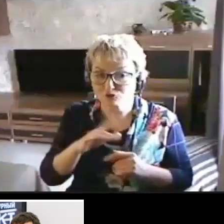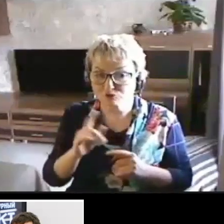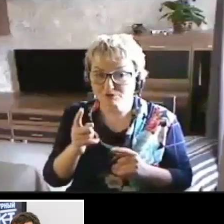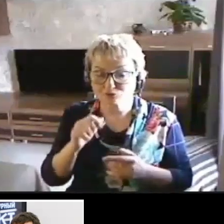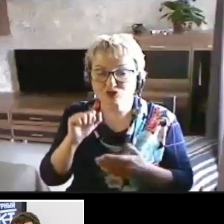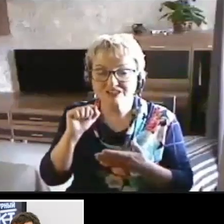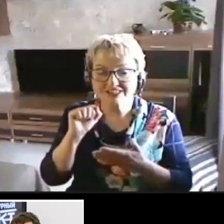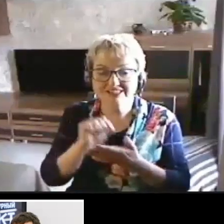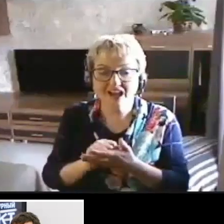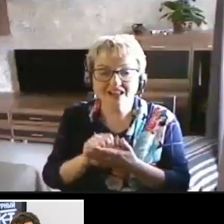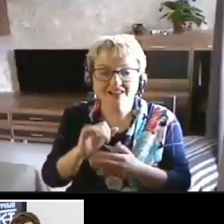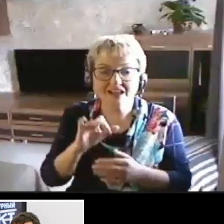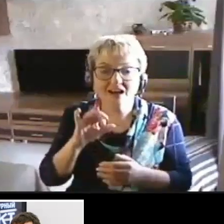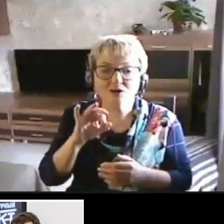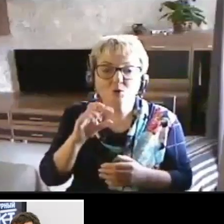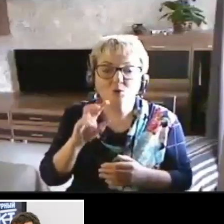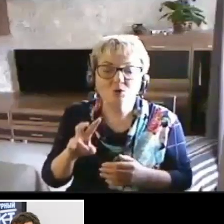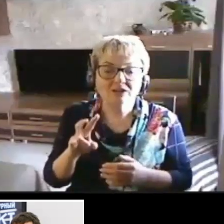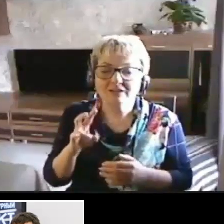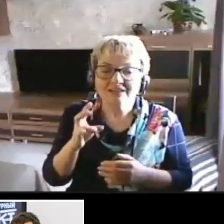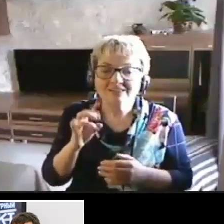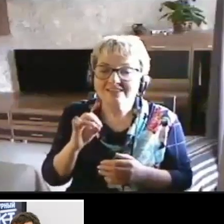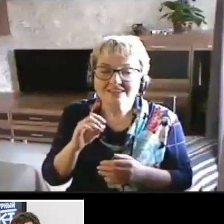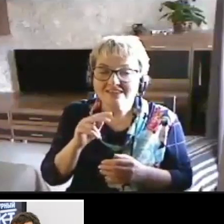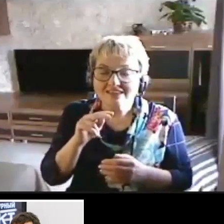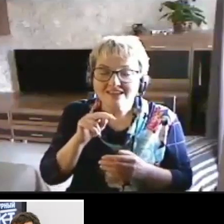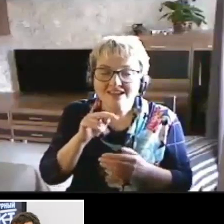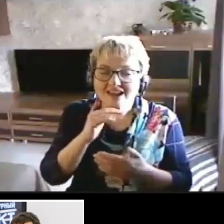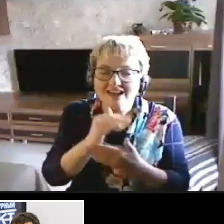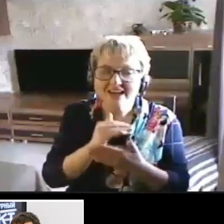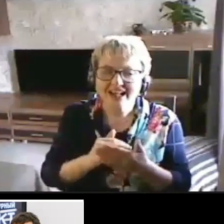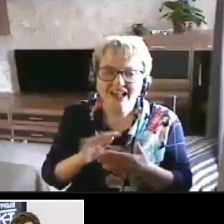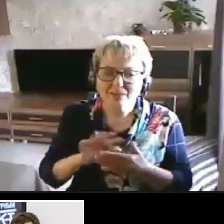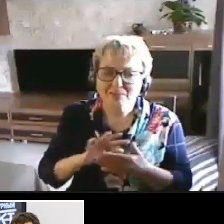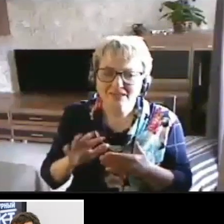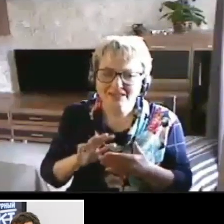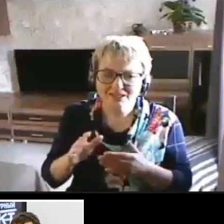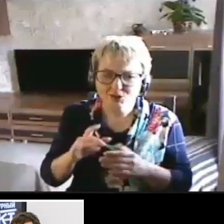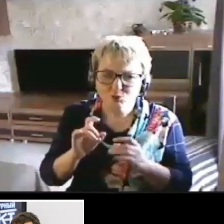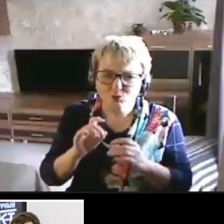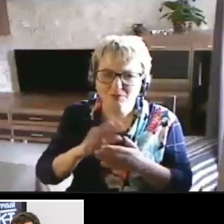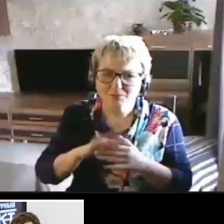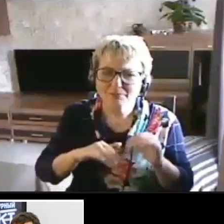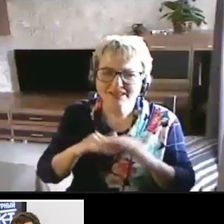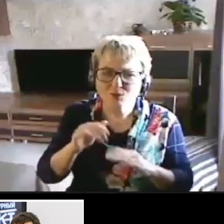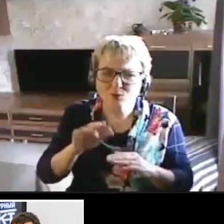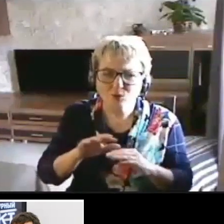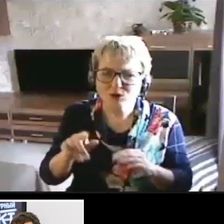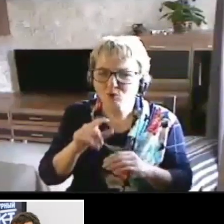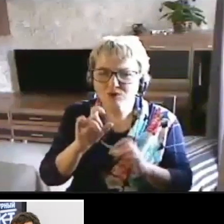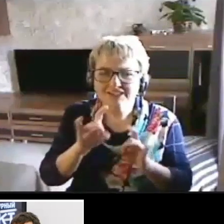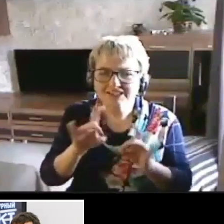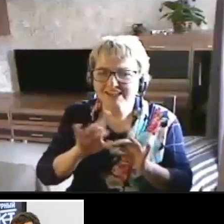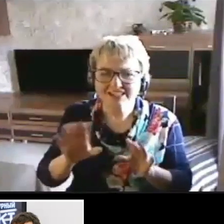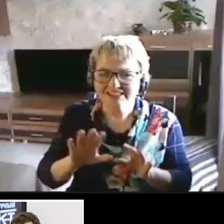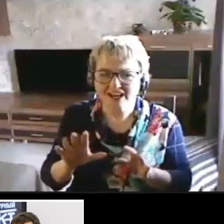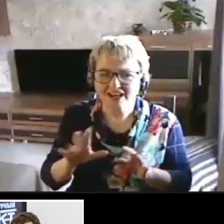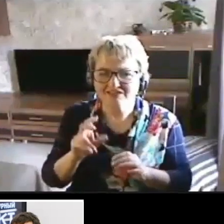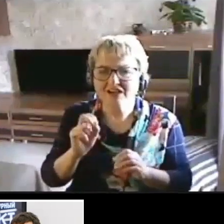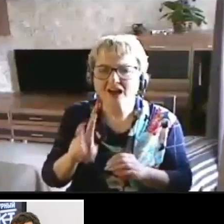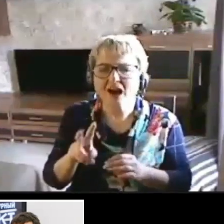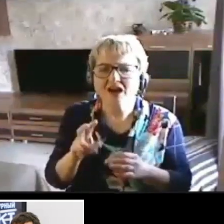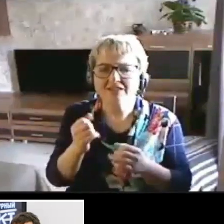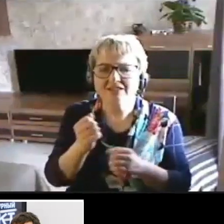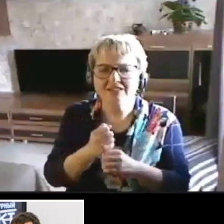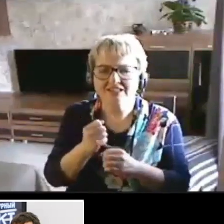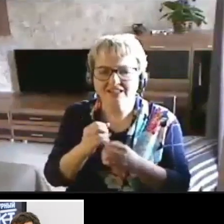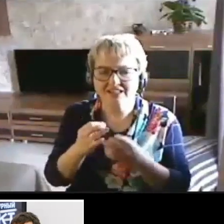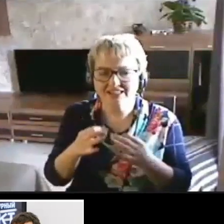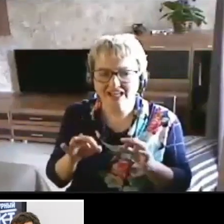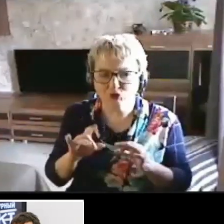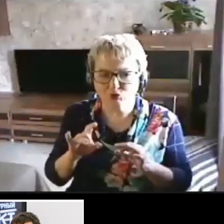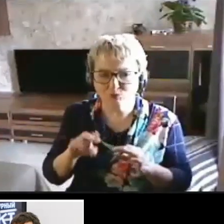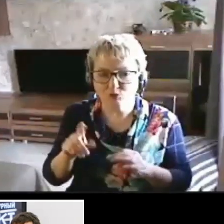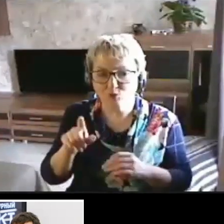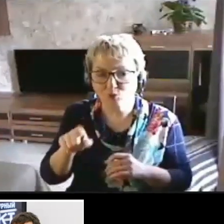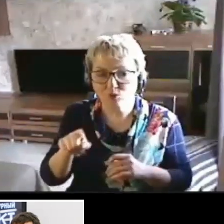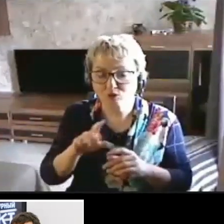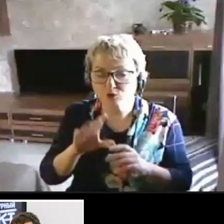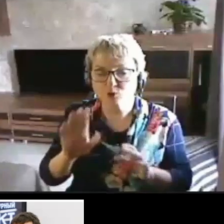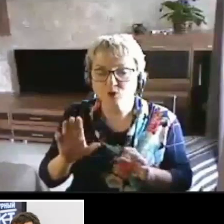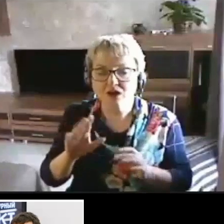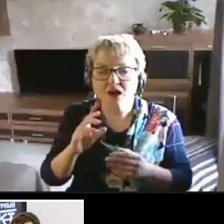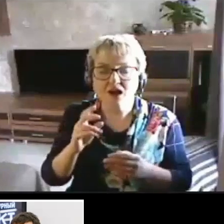стандарт, он не регламентирует методику, он не рассказывает, как сделать доступным. Он всего лишь